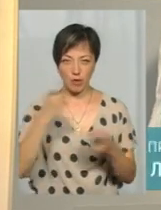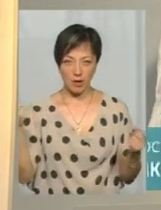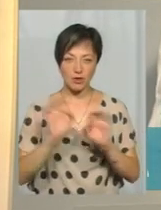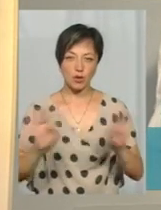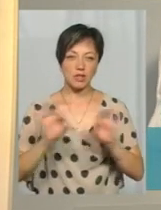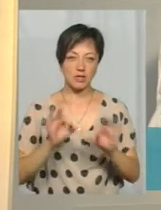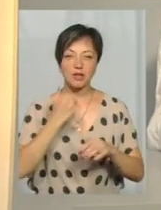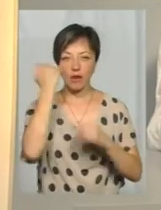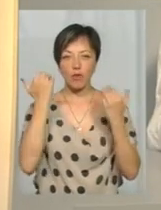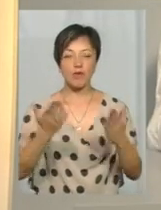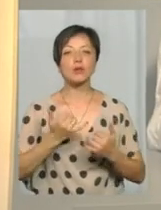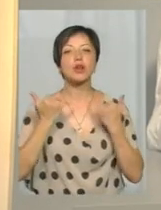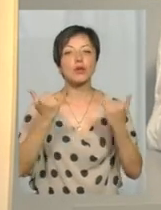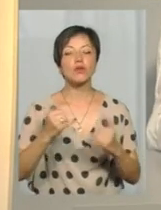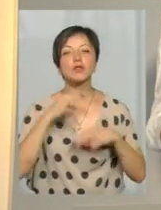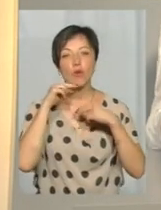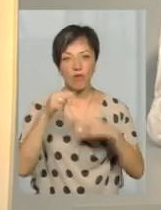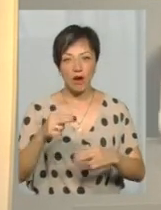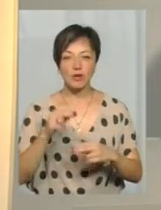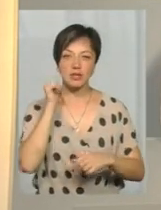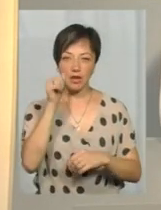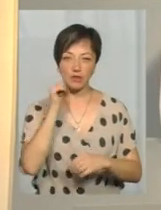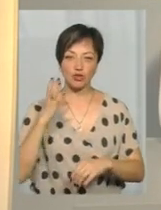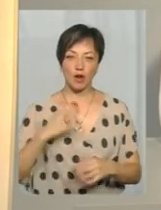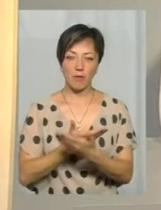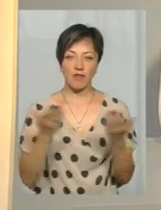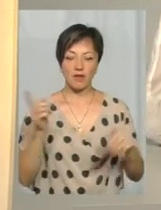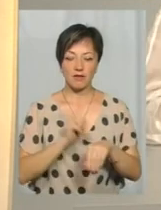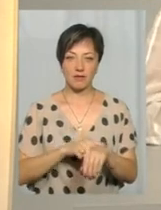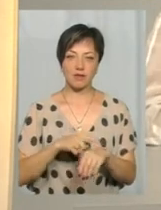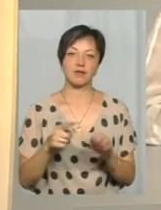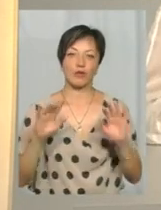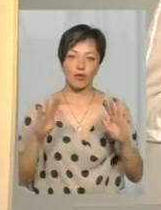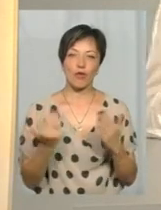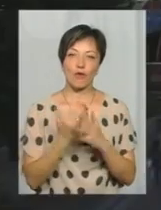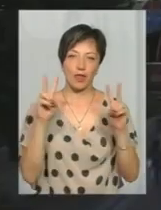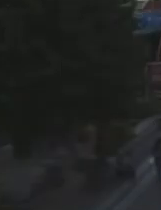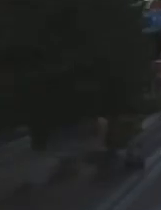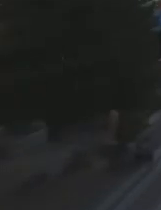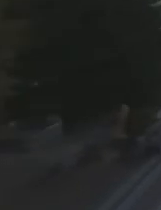і роз'яснення. Дякую вам, шановні, за увагу. Завтра чекатиму вас у цій же порі з новою темою.